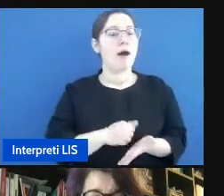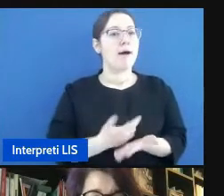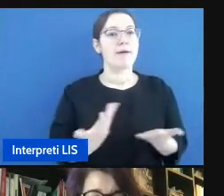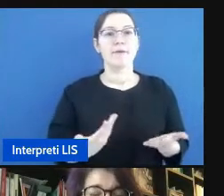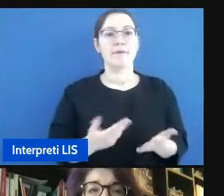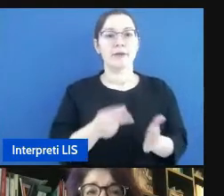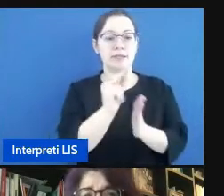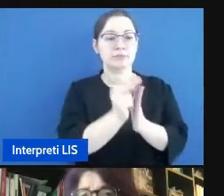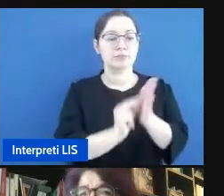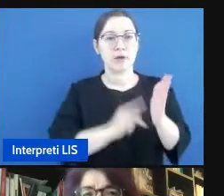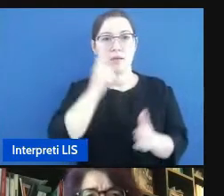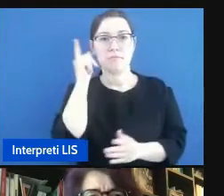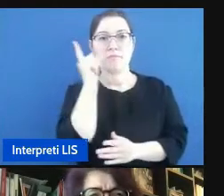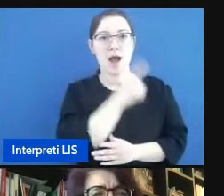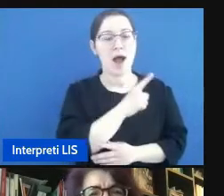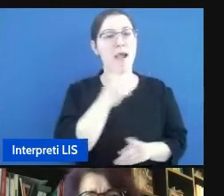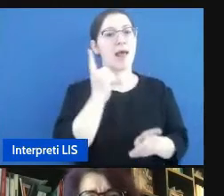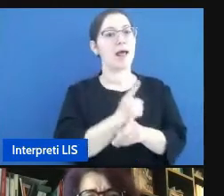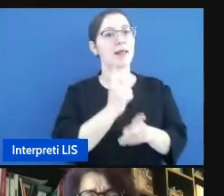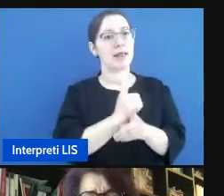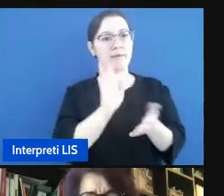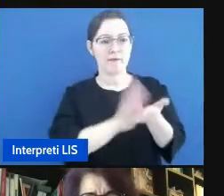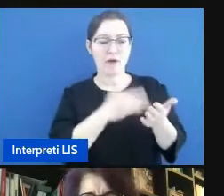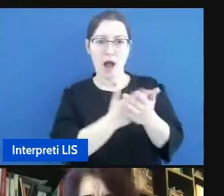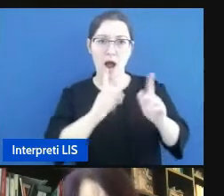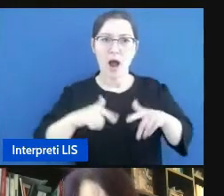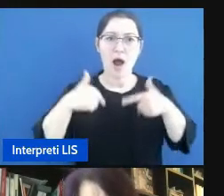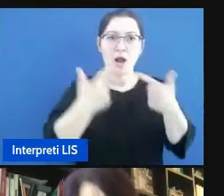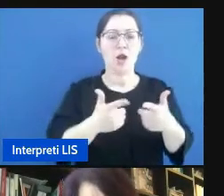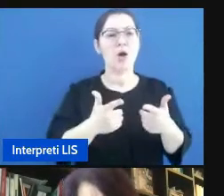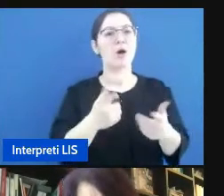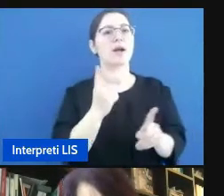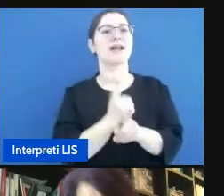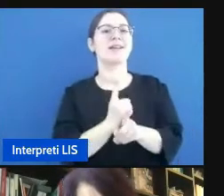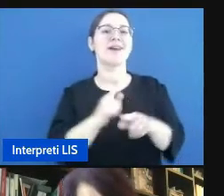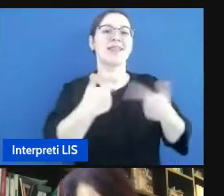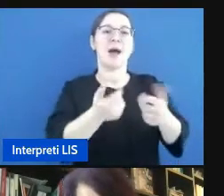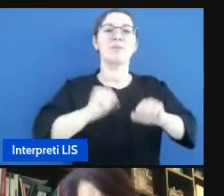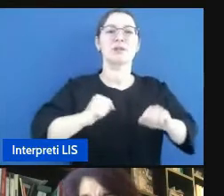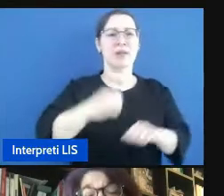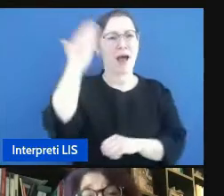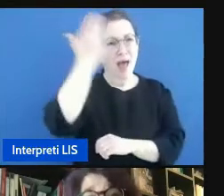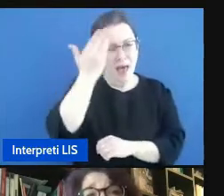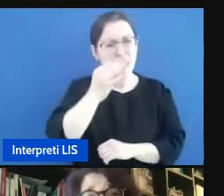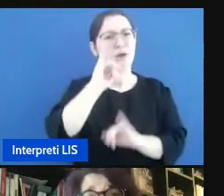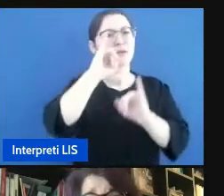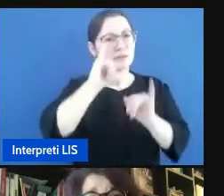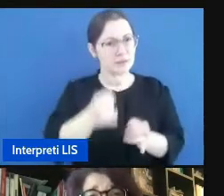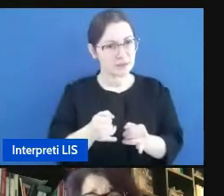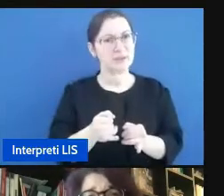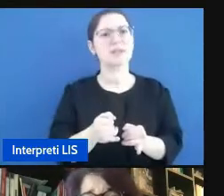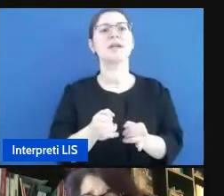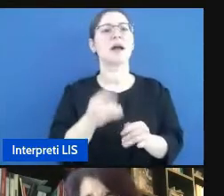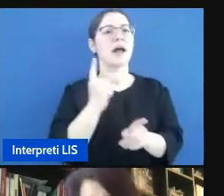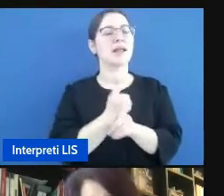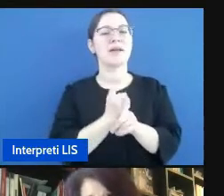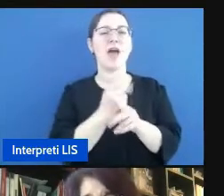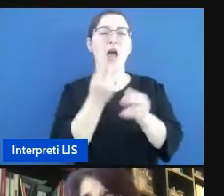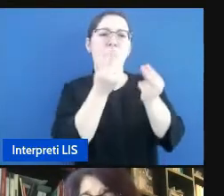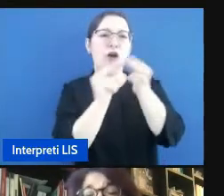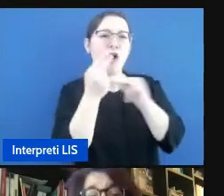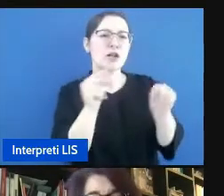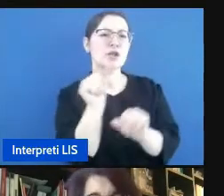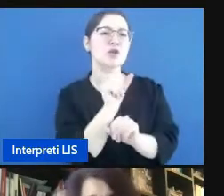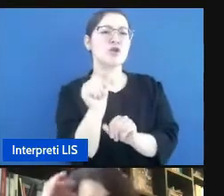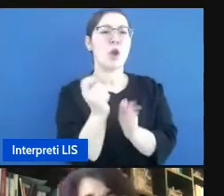bisogna valorizzarli e correggere, anche lasciarli sbagliati, gli elementi, correggere ciò che è importante che